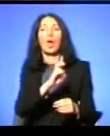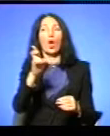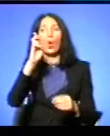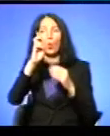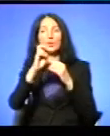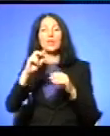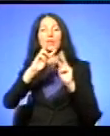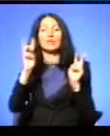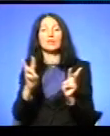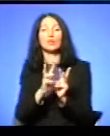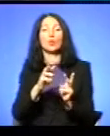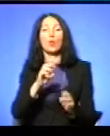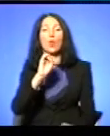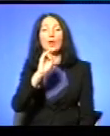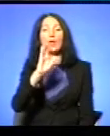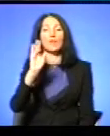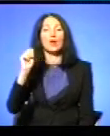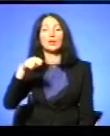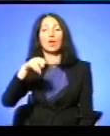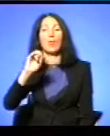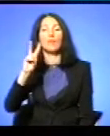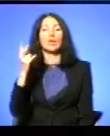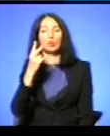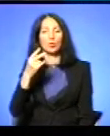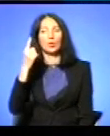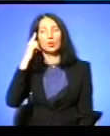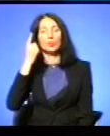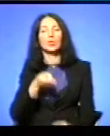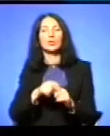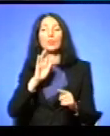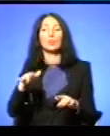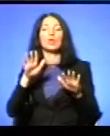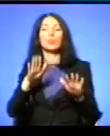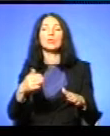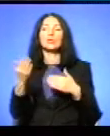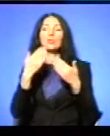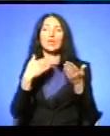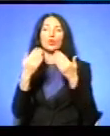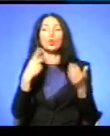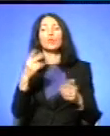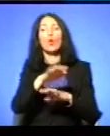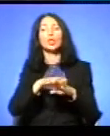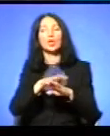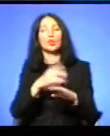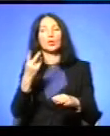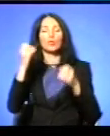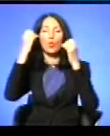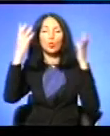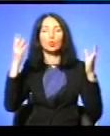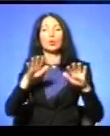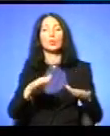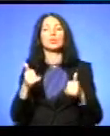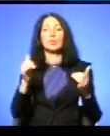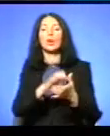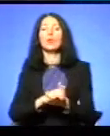Так що Я думаю, що він стане місцем діалогу Двох народів, двох культур Місце для примирення Порозуміння з